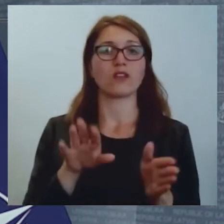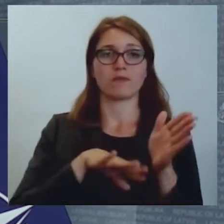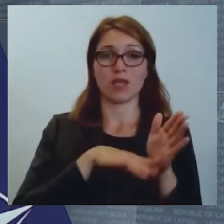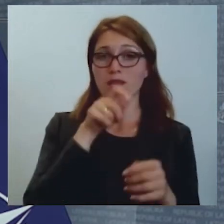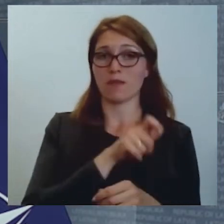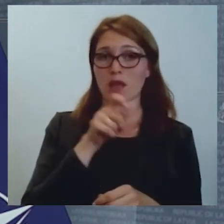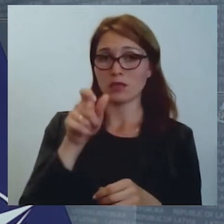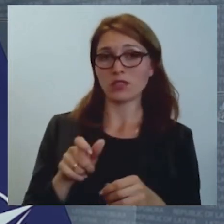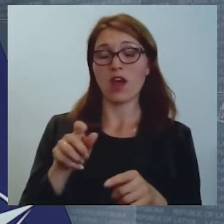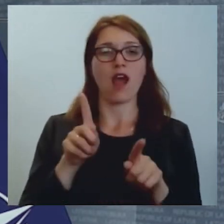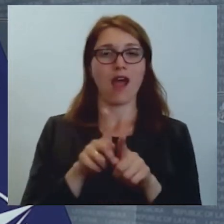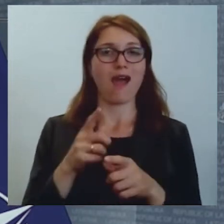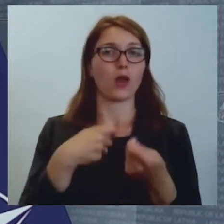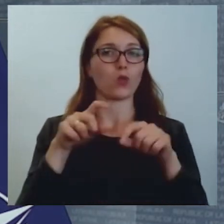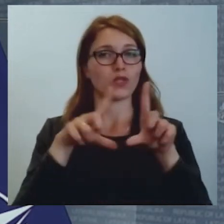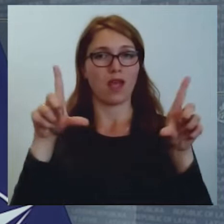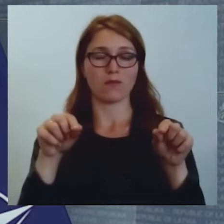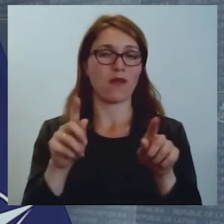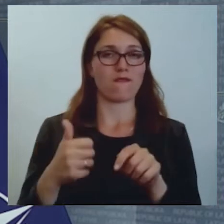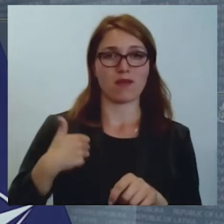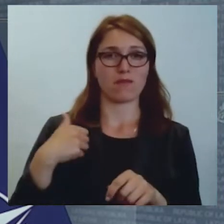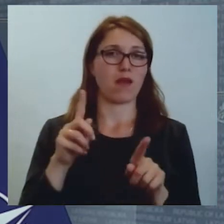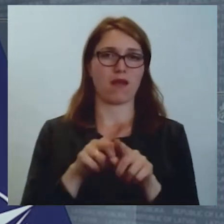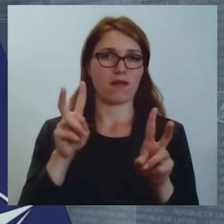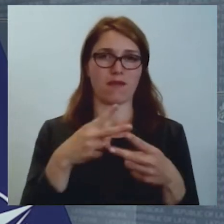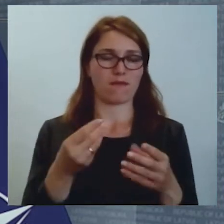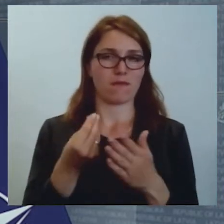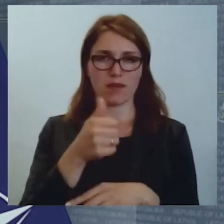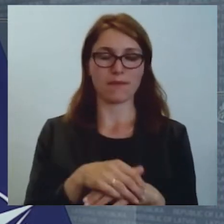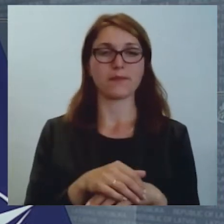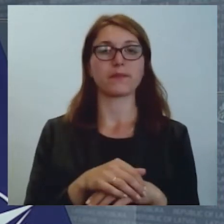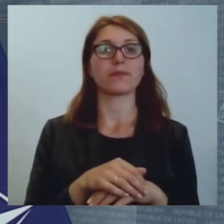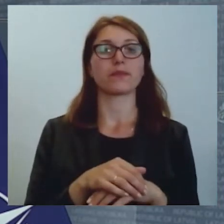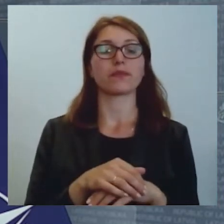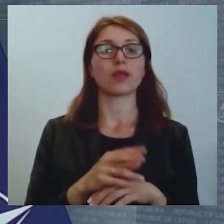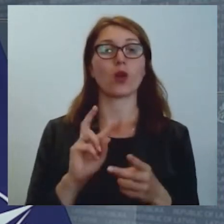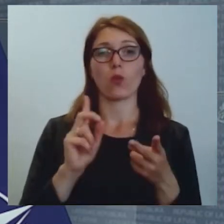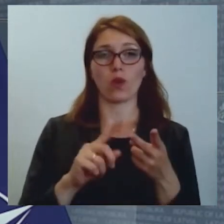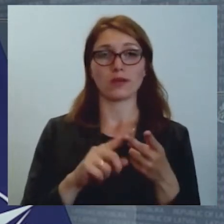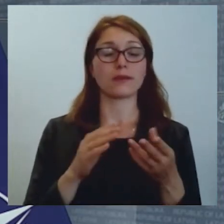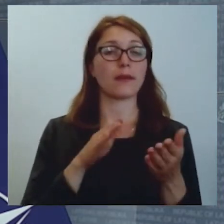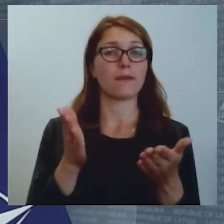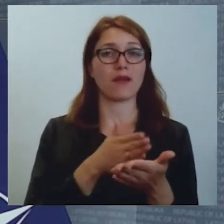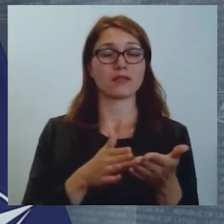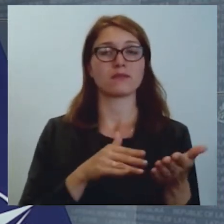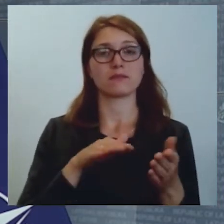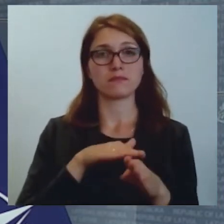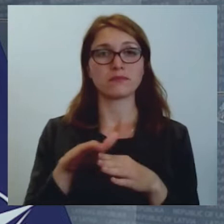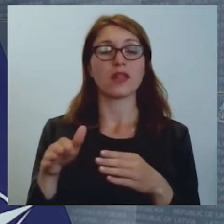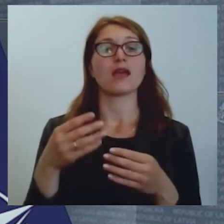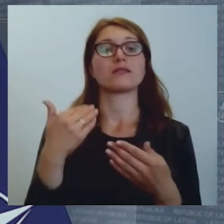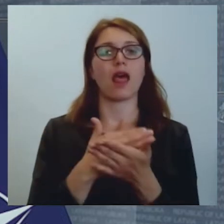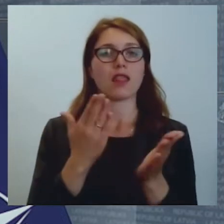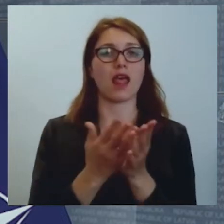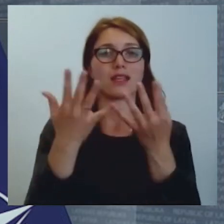personām, ne juridiskām personām. Otrais ir pilnībā kompensēts sadāles tīkli izmaksas juridiskām